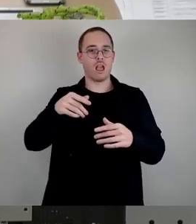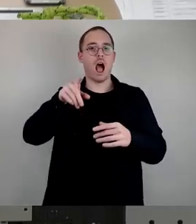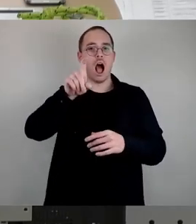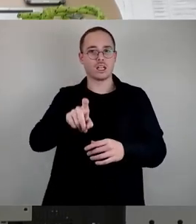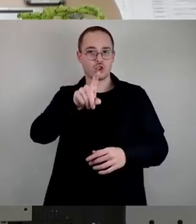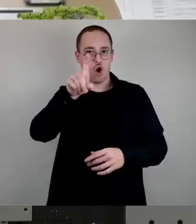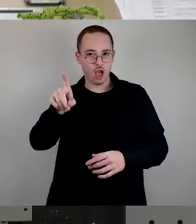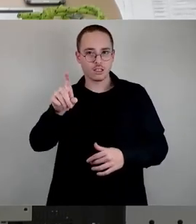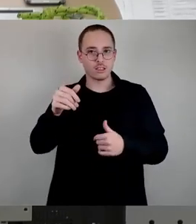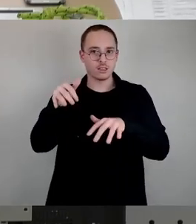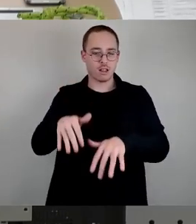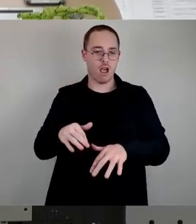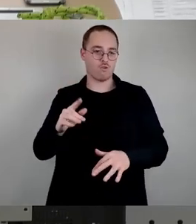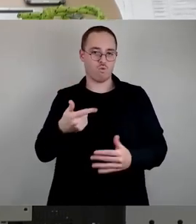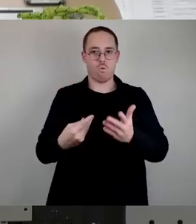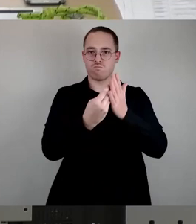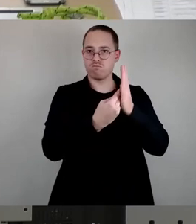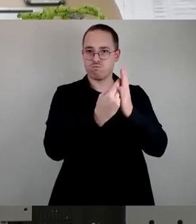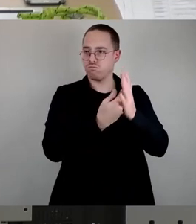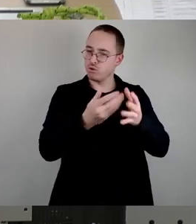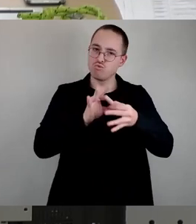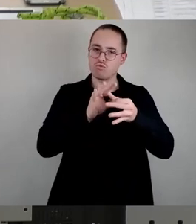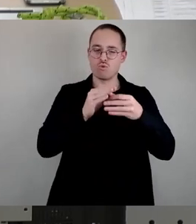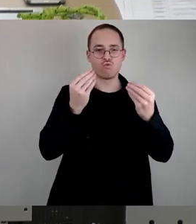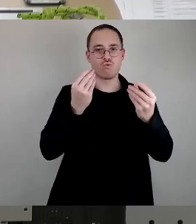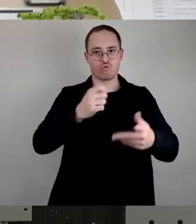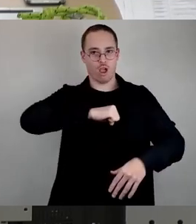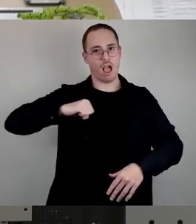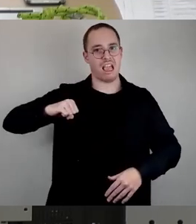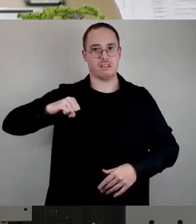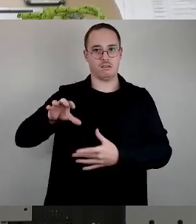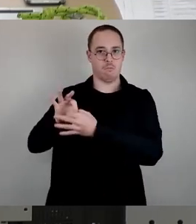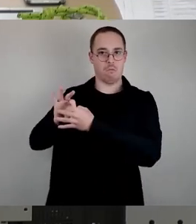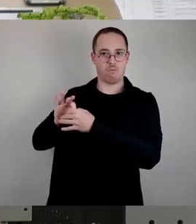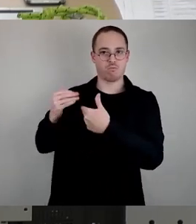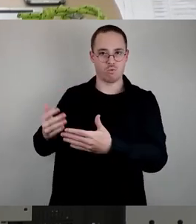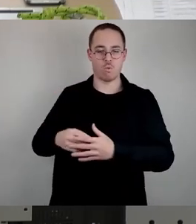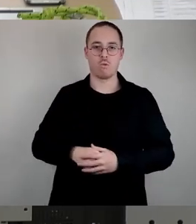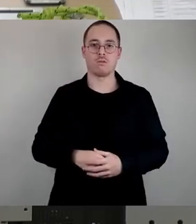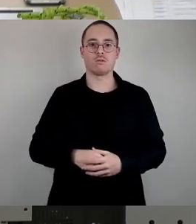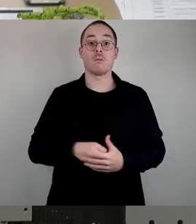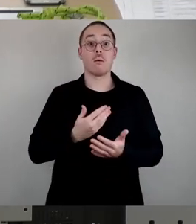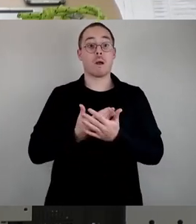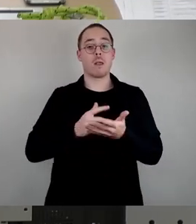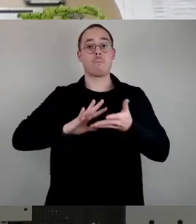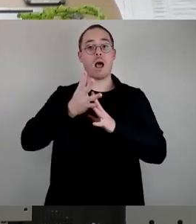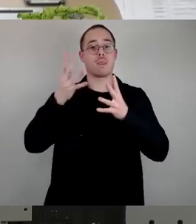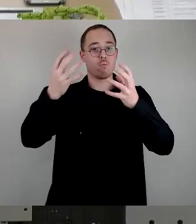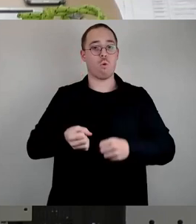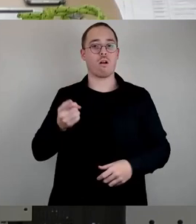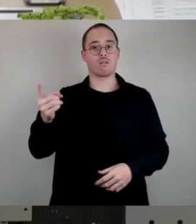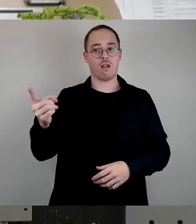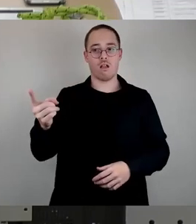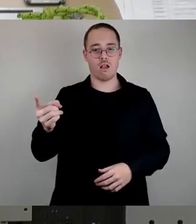In manchen Ländern, zum Beispiel in Brandenburg, wird sogar jeder noch nicht aufgeklärte Fall von Antisemitismus, und das ist die Mehrheit der Fälle, automatisch